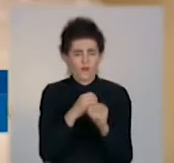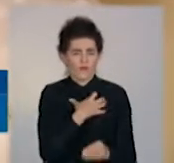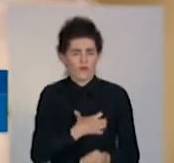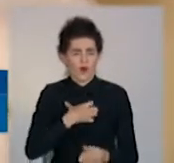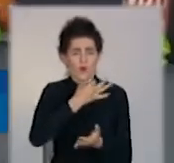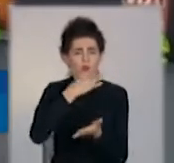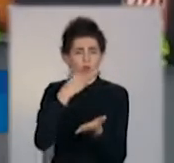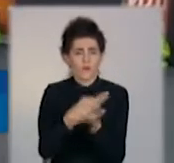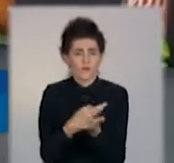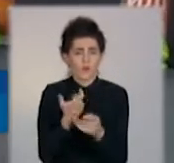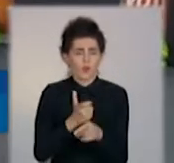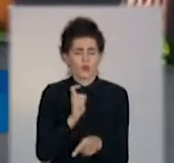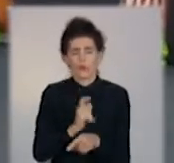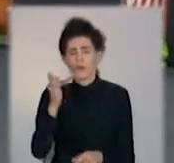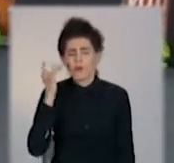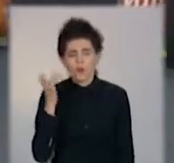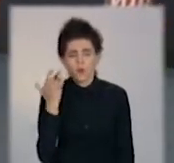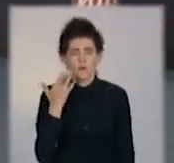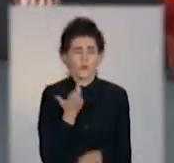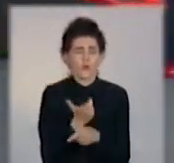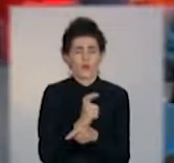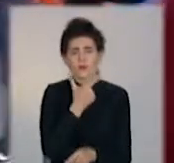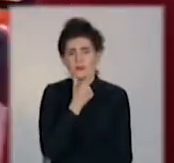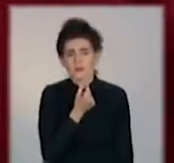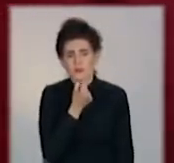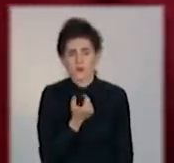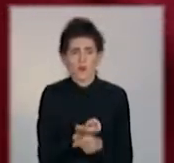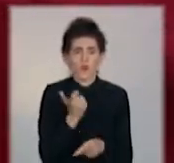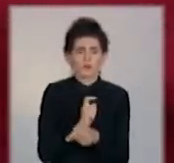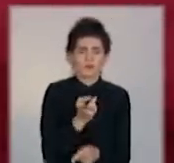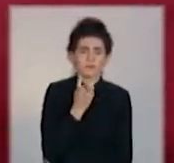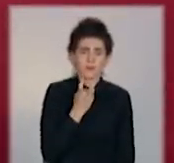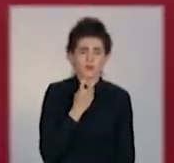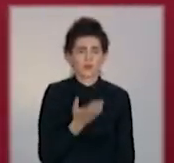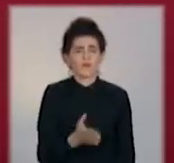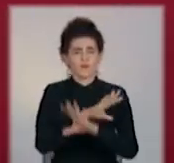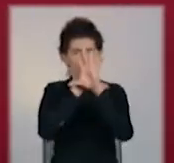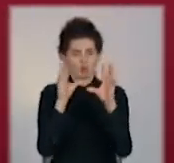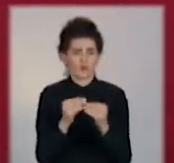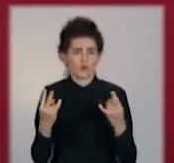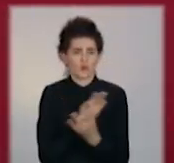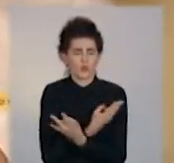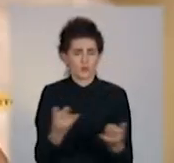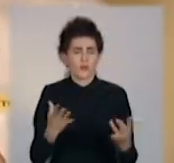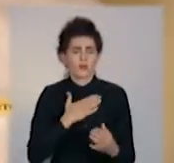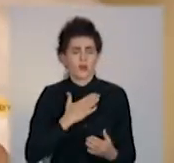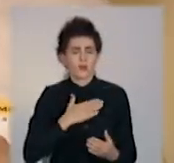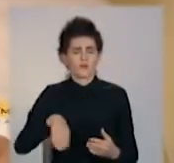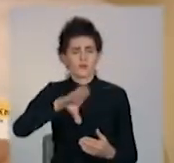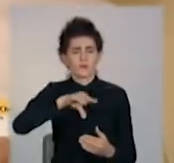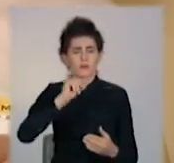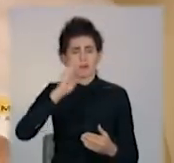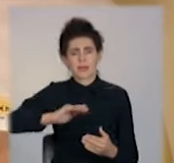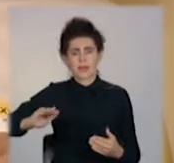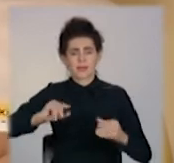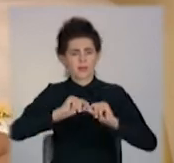ми розвитували. Це дуже легко, це дуже красиво, це дуже смішно, ровно те, що потрібно нашим школьникам. Я вважена, що цей